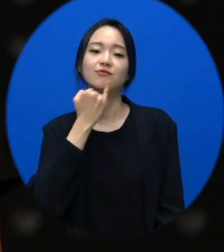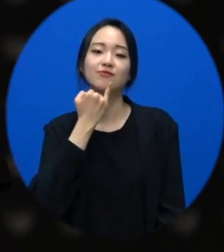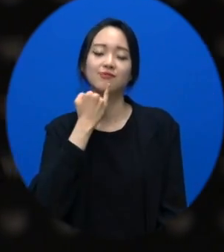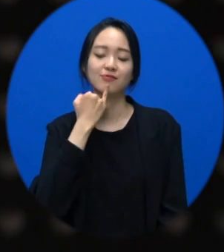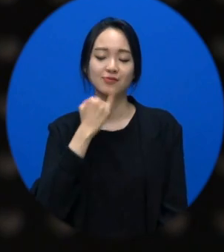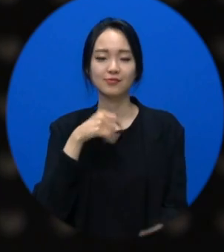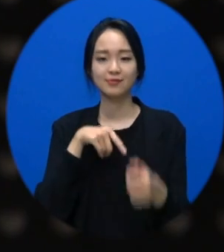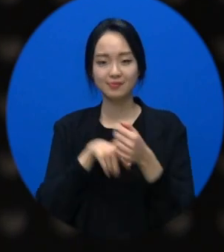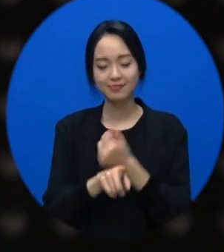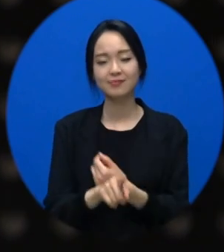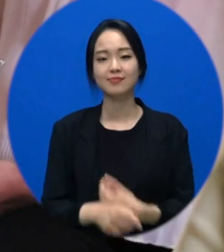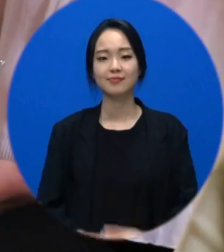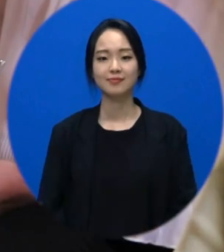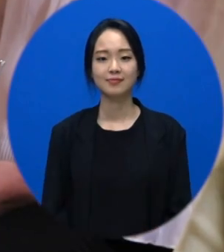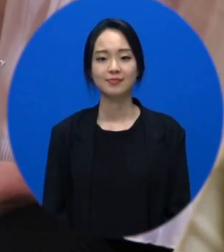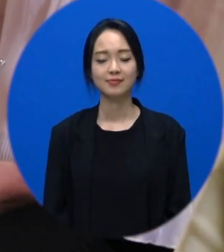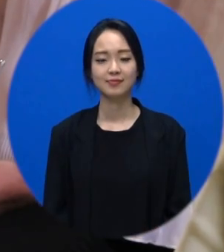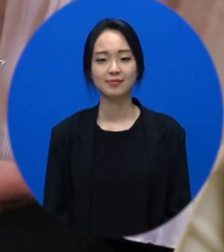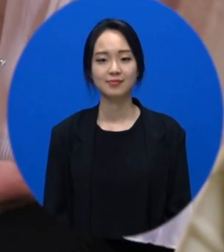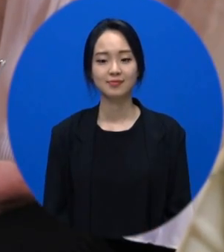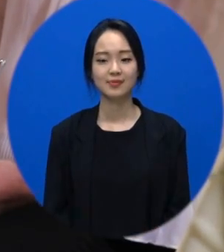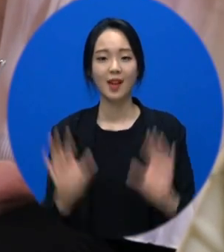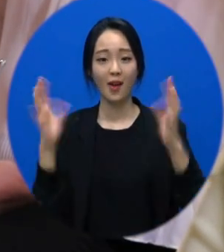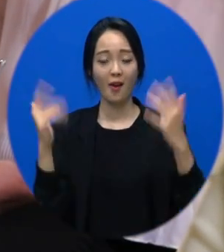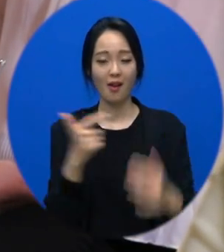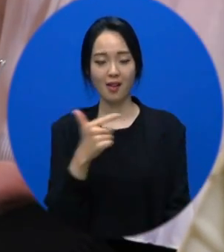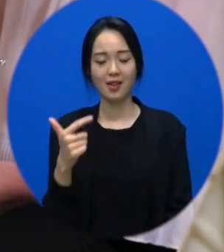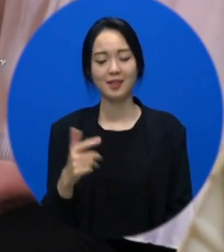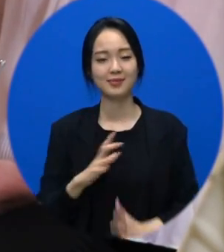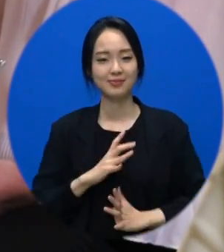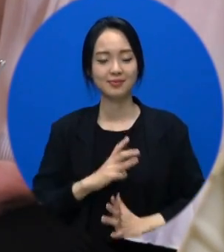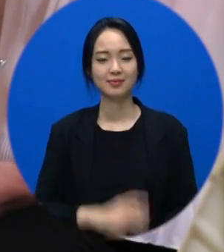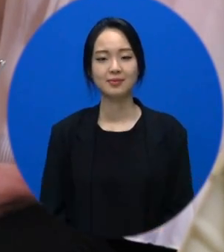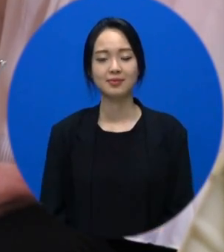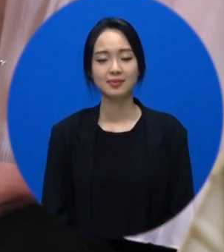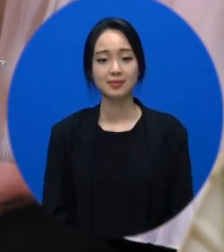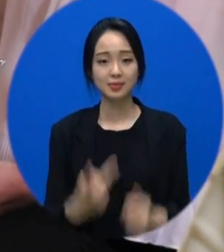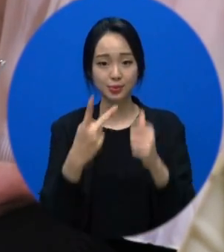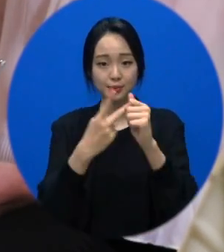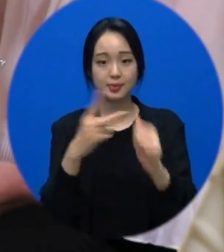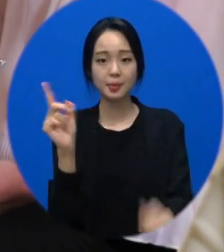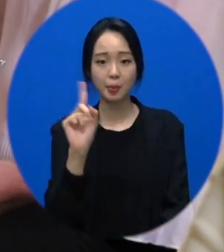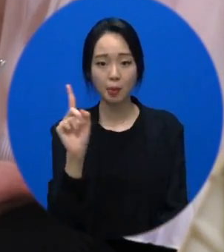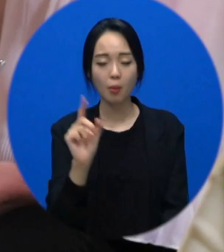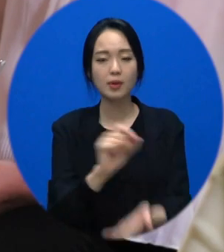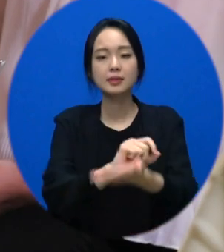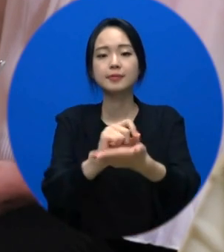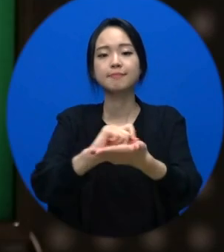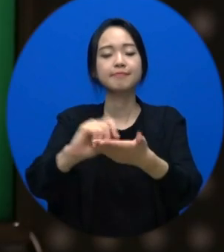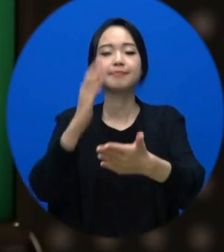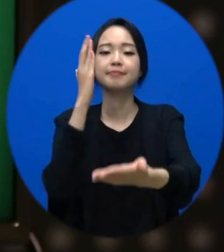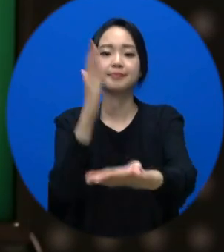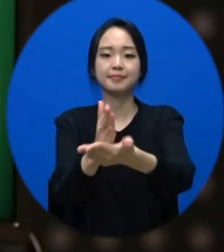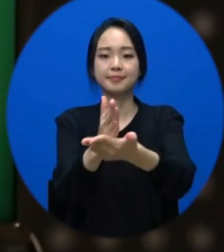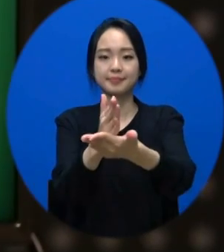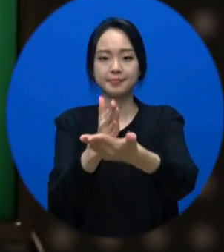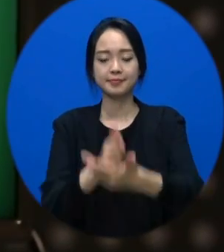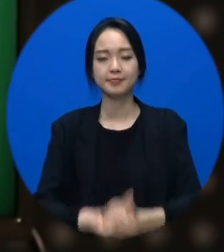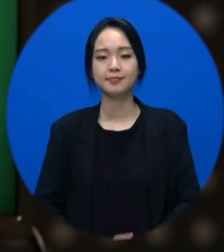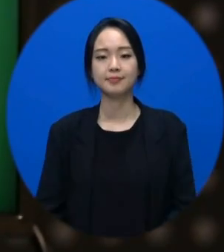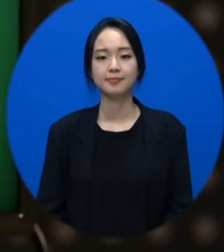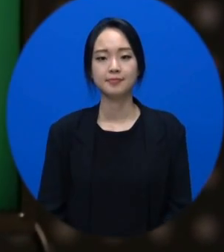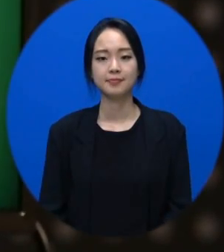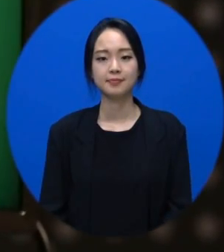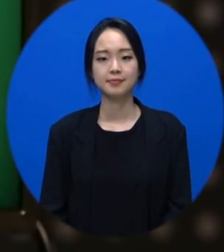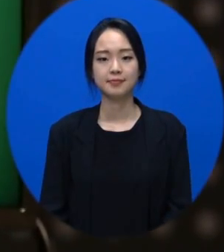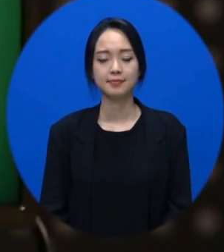너무 반응이 좋으셔서. 두 번째는 이미 다 알고 계시는 걸 거예요. 적지 마세요. 적지 마세요. 이거는